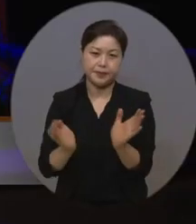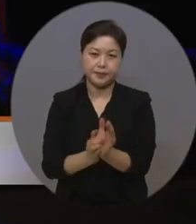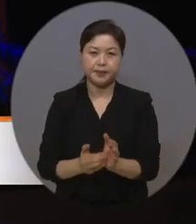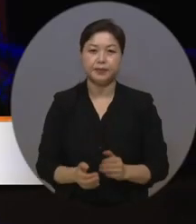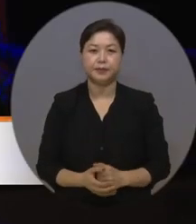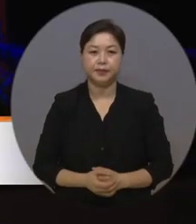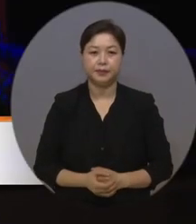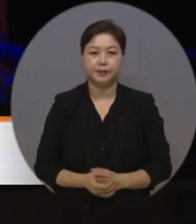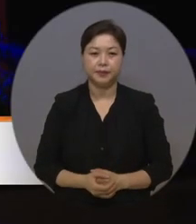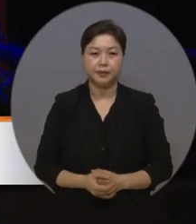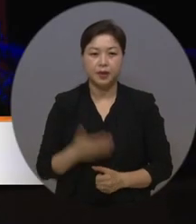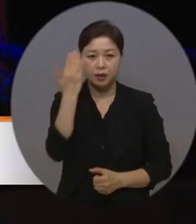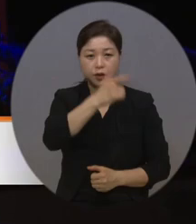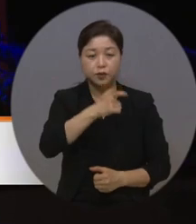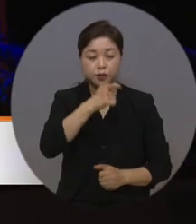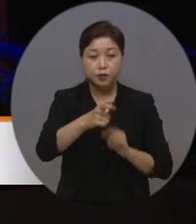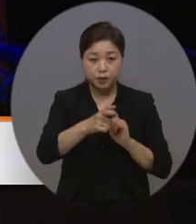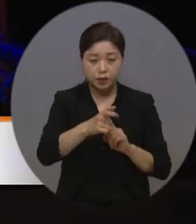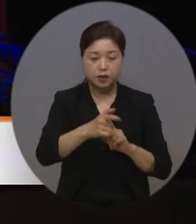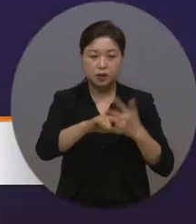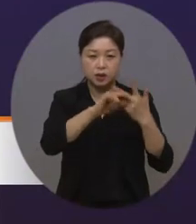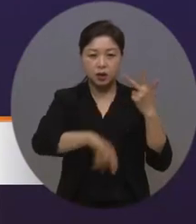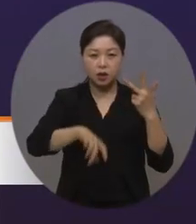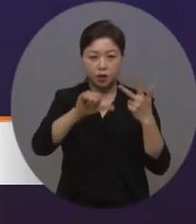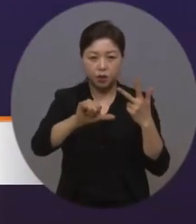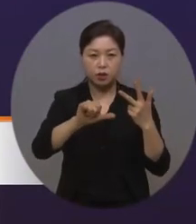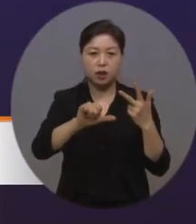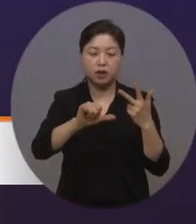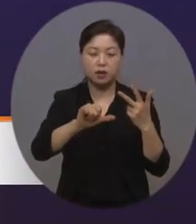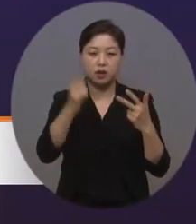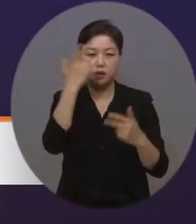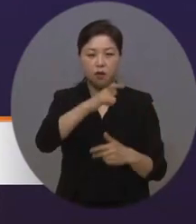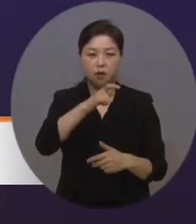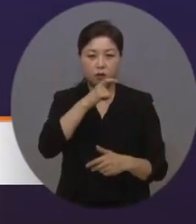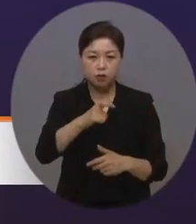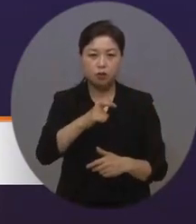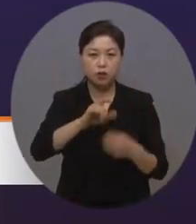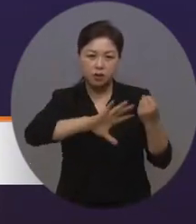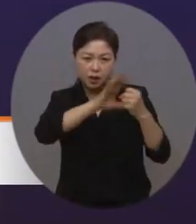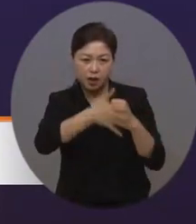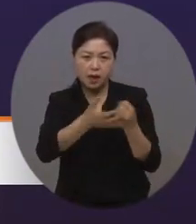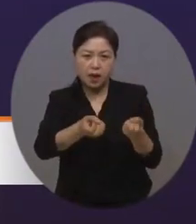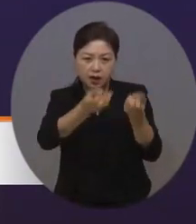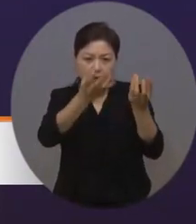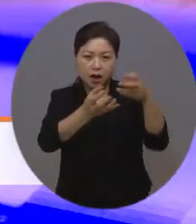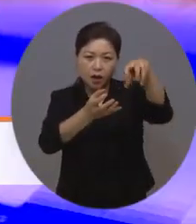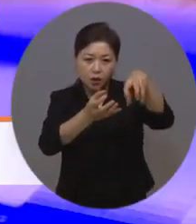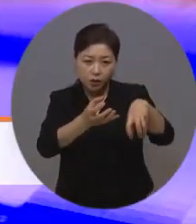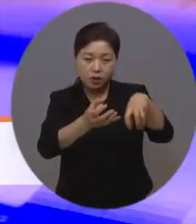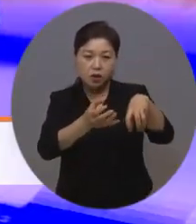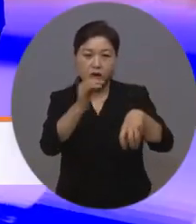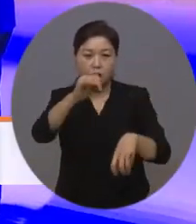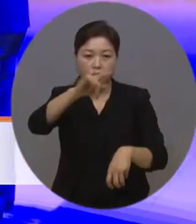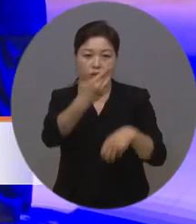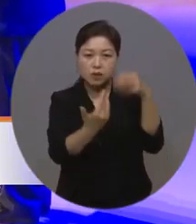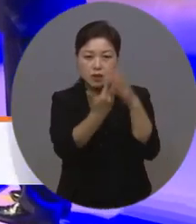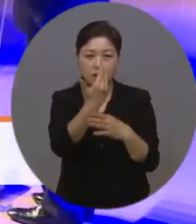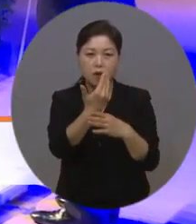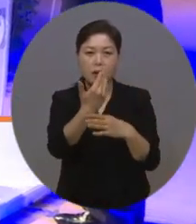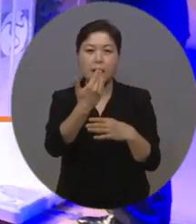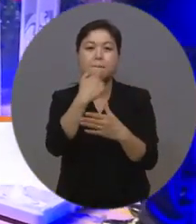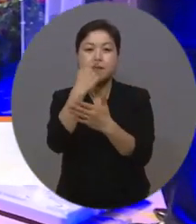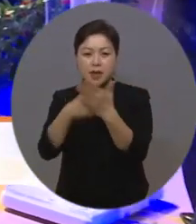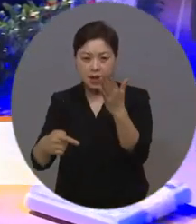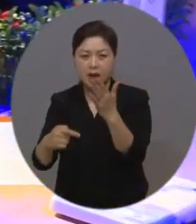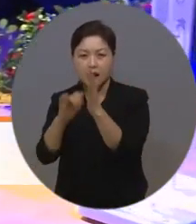여수시는 지난 5일 여수세계박람회장 엑스포홀에서 여순사건 희생자 유가족과 시민을 초청해